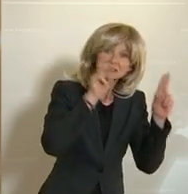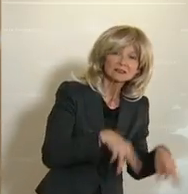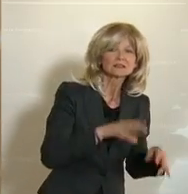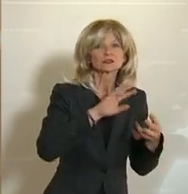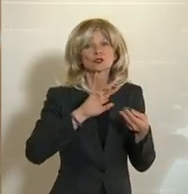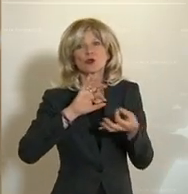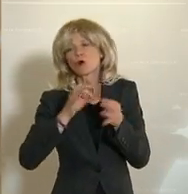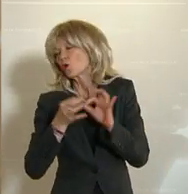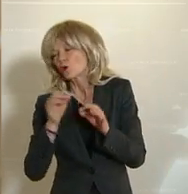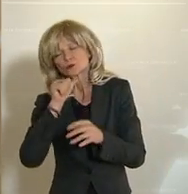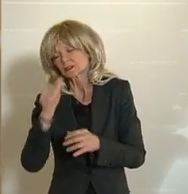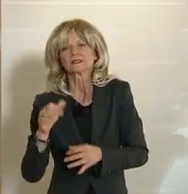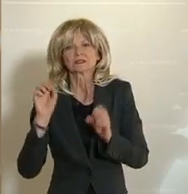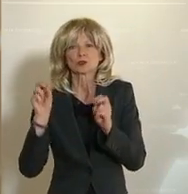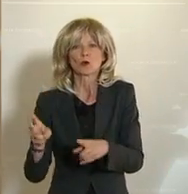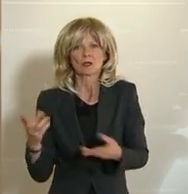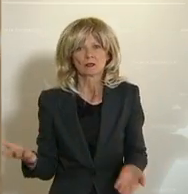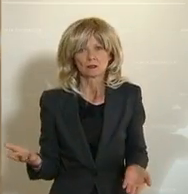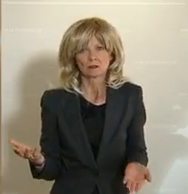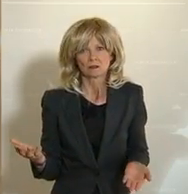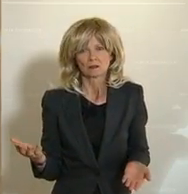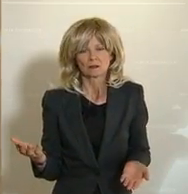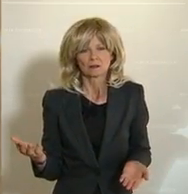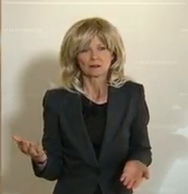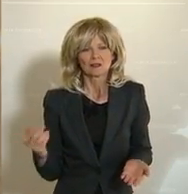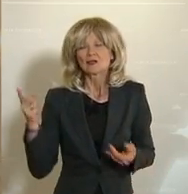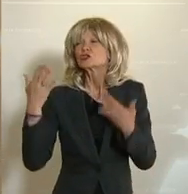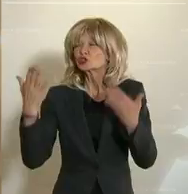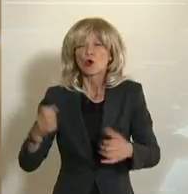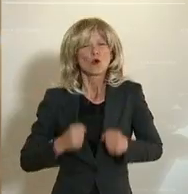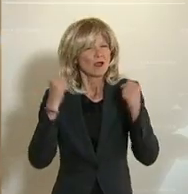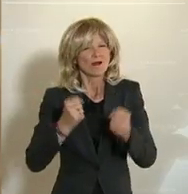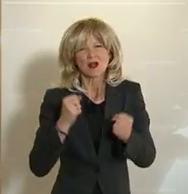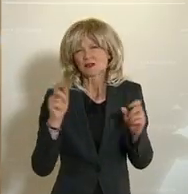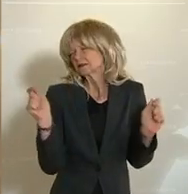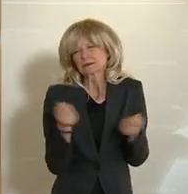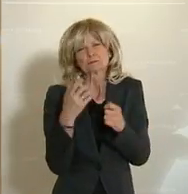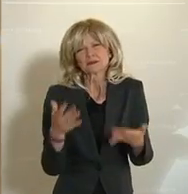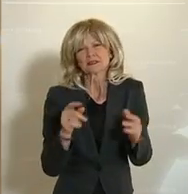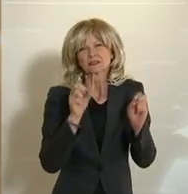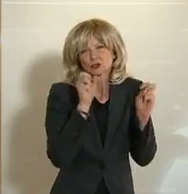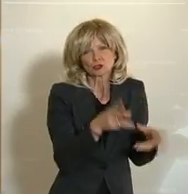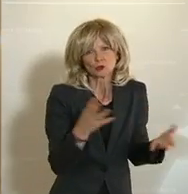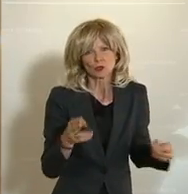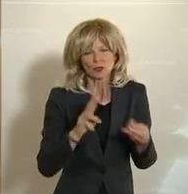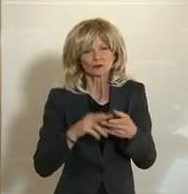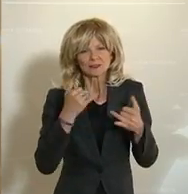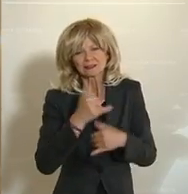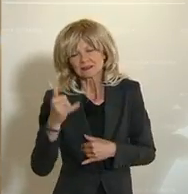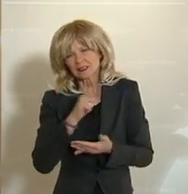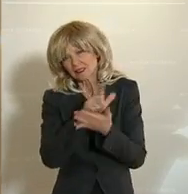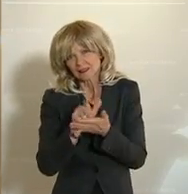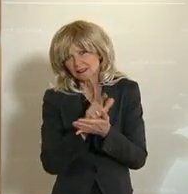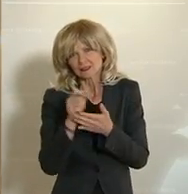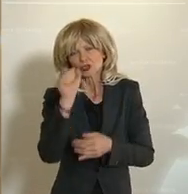Und Terror und Gewalt und Raketen können niemals legitim sein. Da ist es höchst an der Zeit, dass die Europäische Union hier zu einer klaren